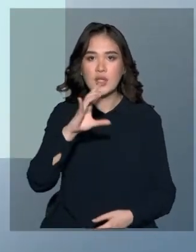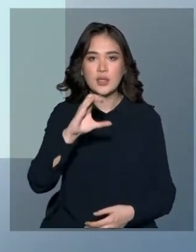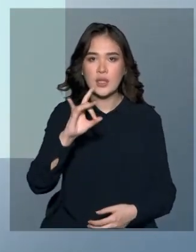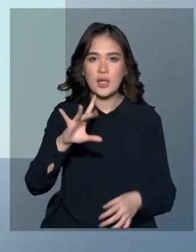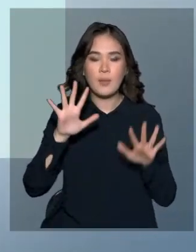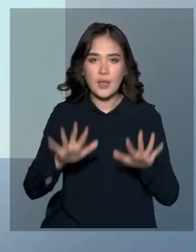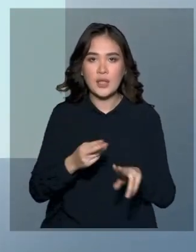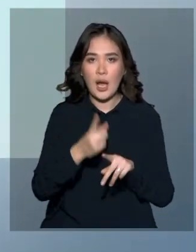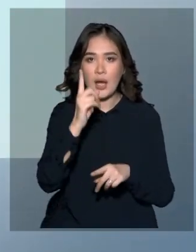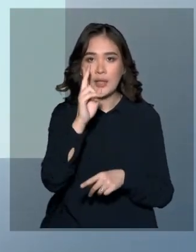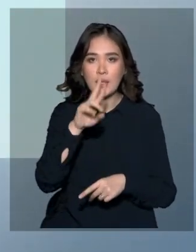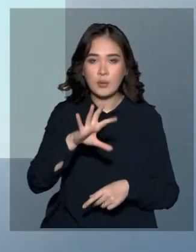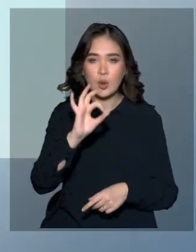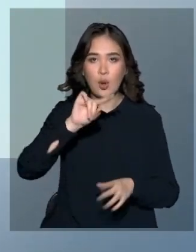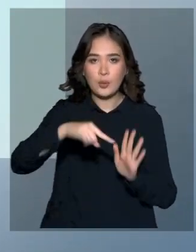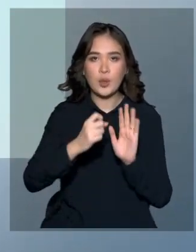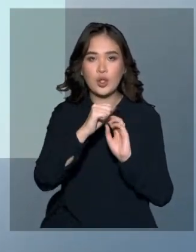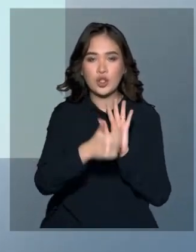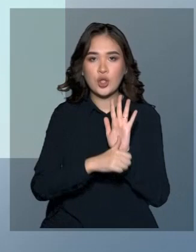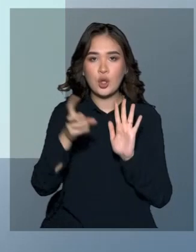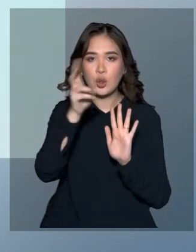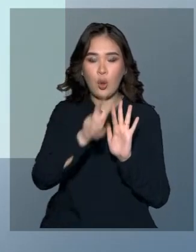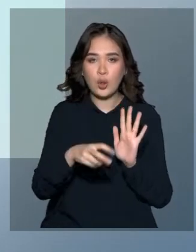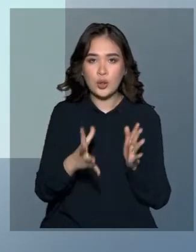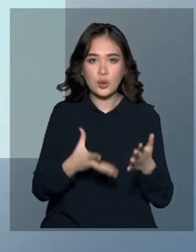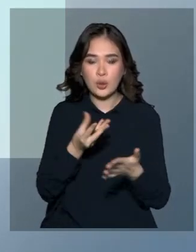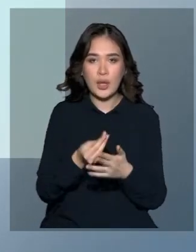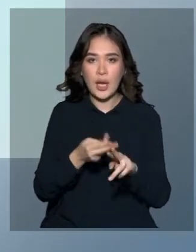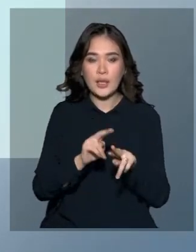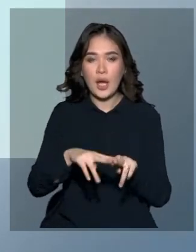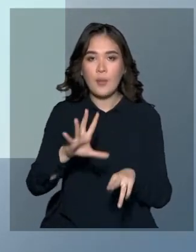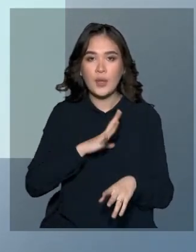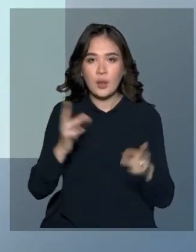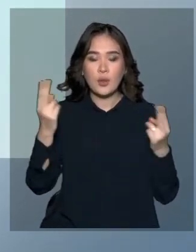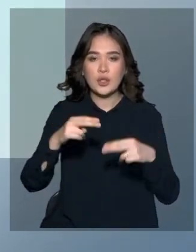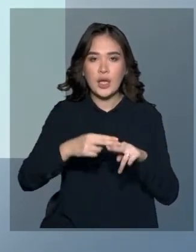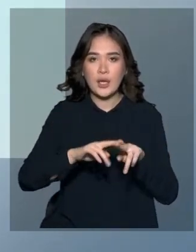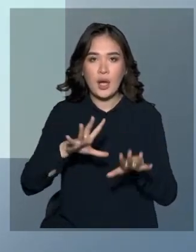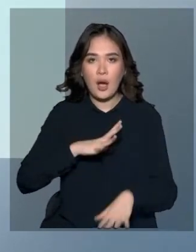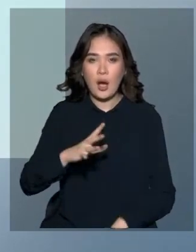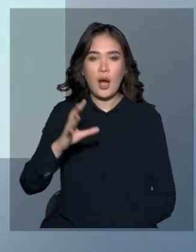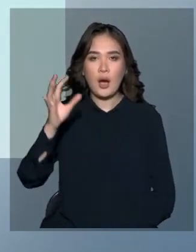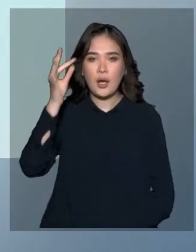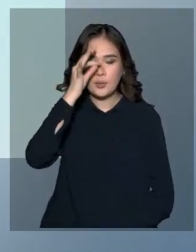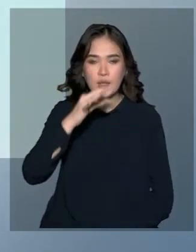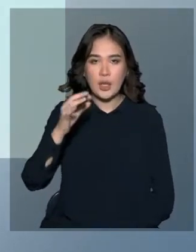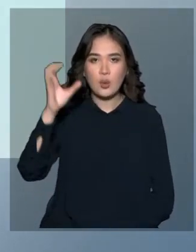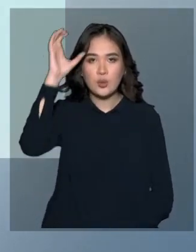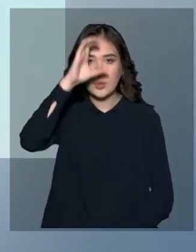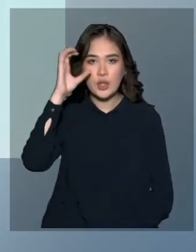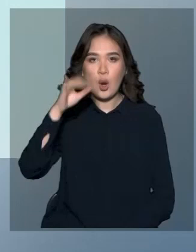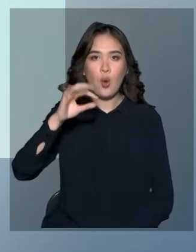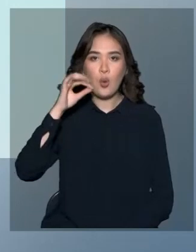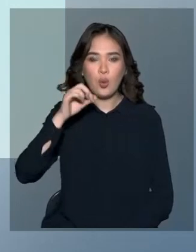Мұнда әр шақырымға небәрі 4,16 доллар алады. Пост-кеенстік елдері Армения, Өзбекистан, Украина,